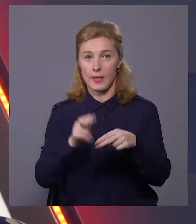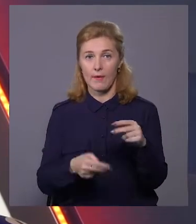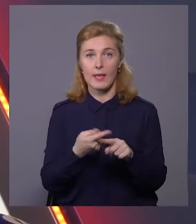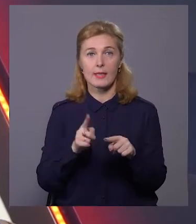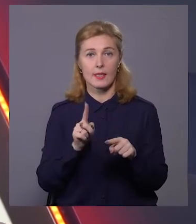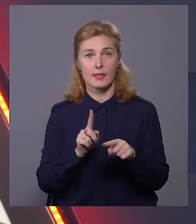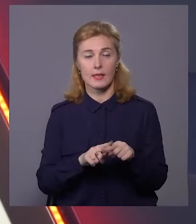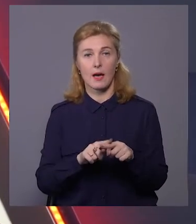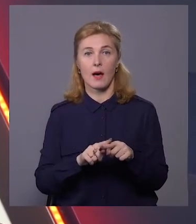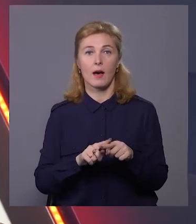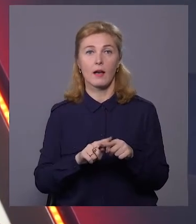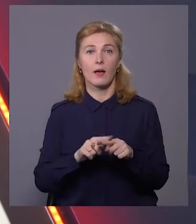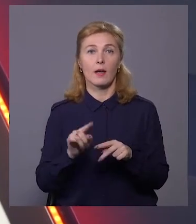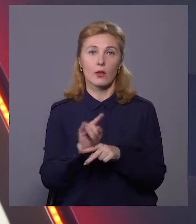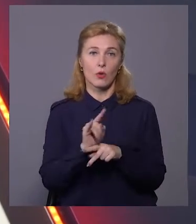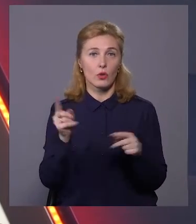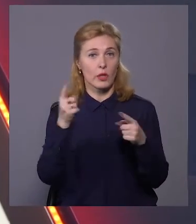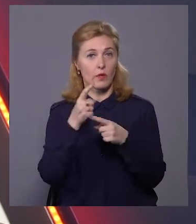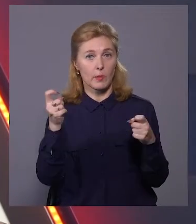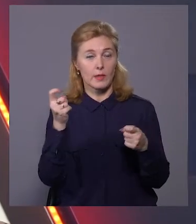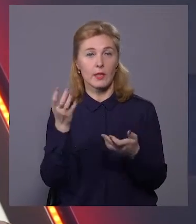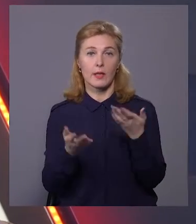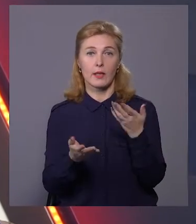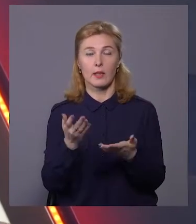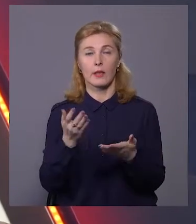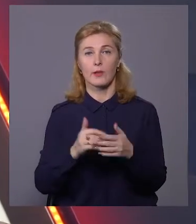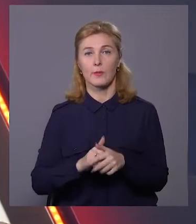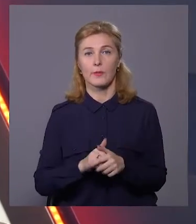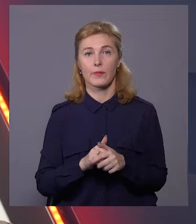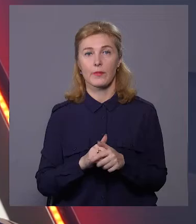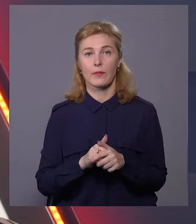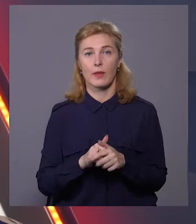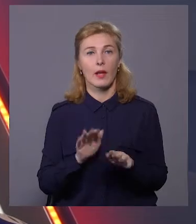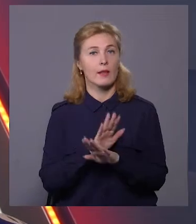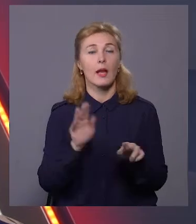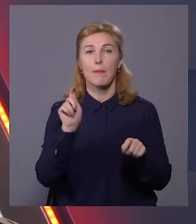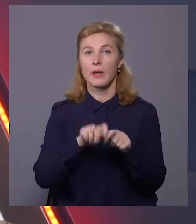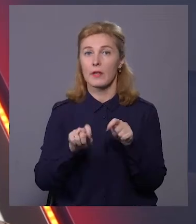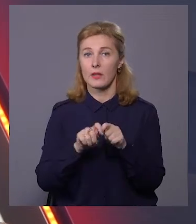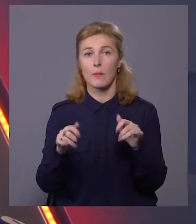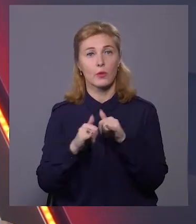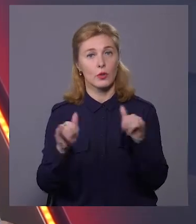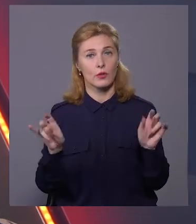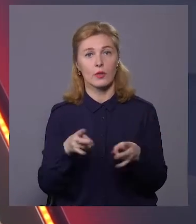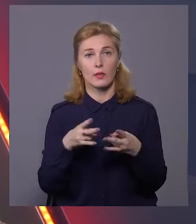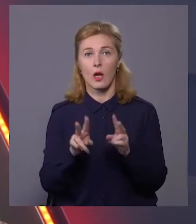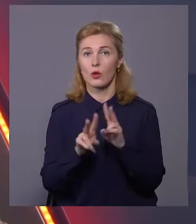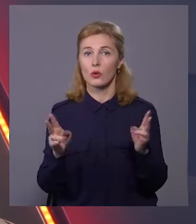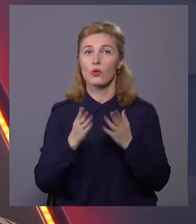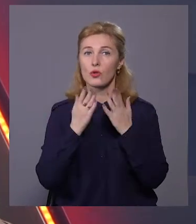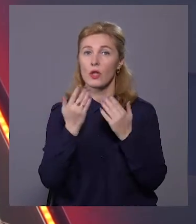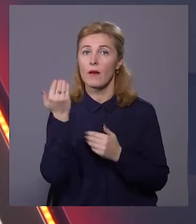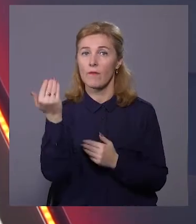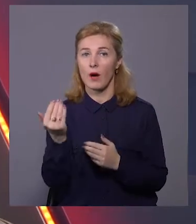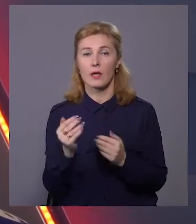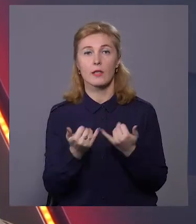атака інформаційна, або вкид якийсь неперевірений не поширює. Хтось читає вас,